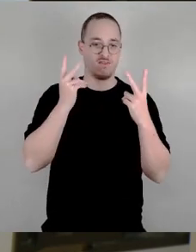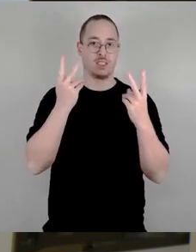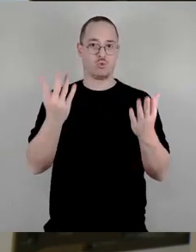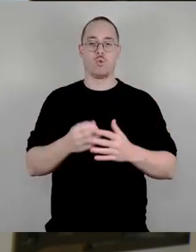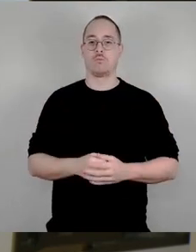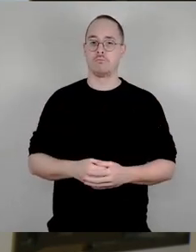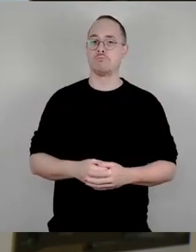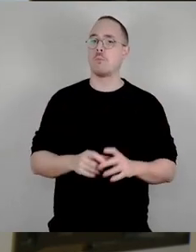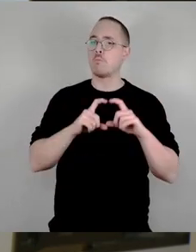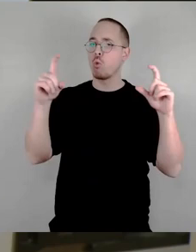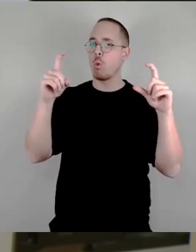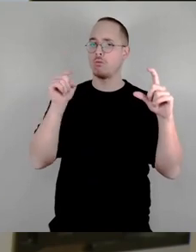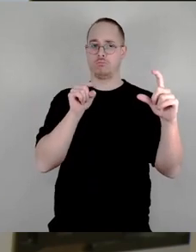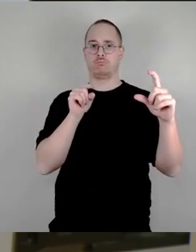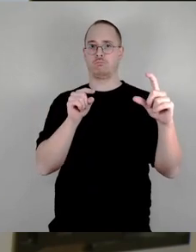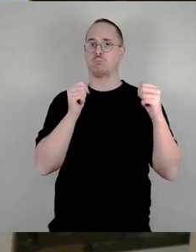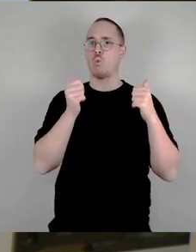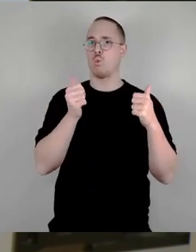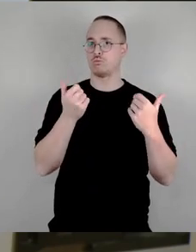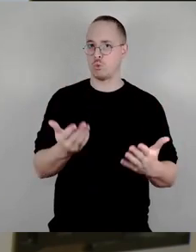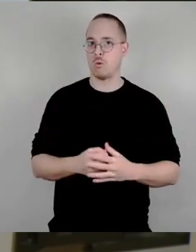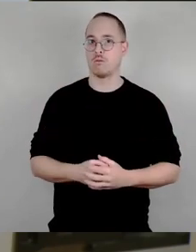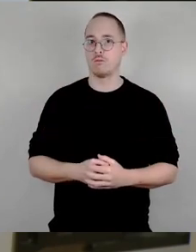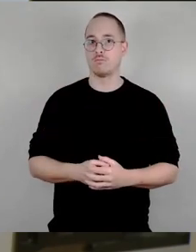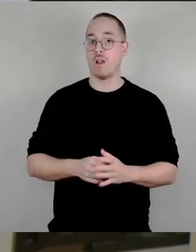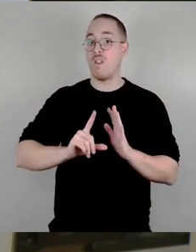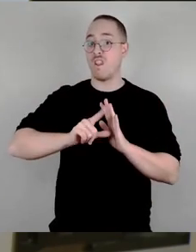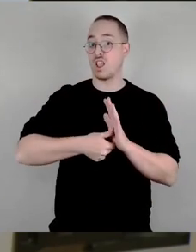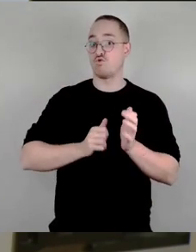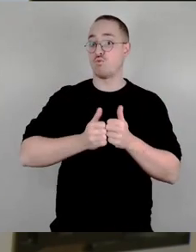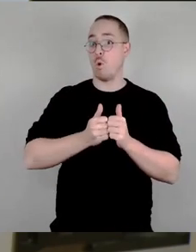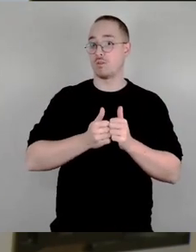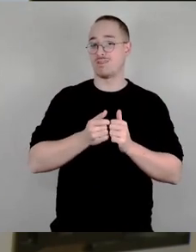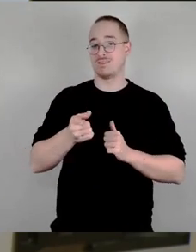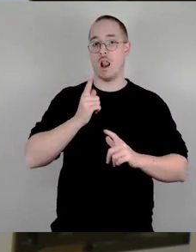hat sich der Leistungssport davon weit, weit entfernt